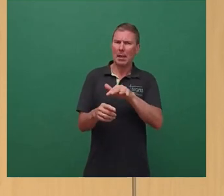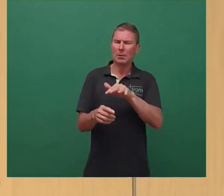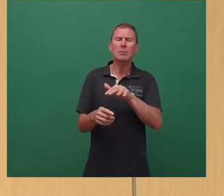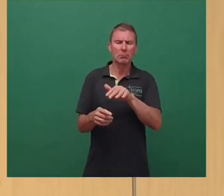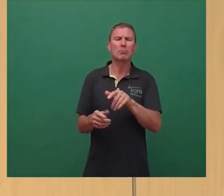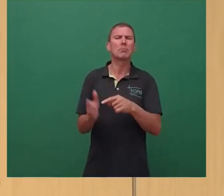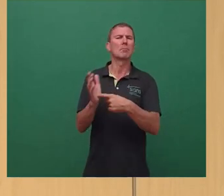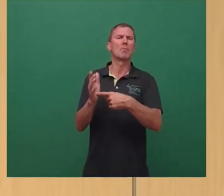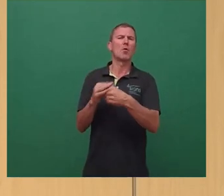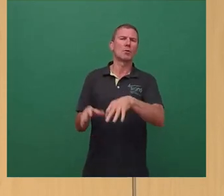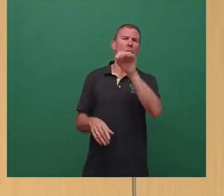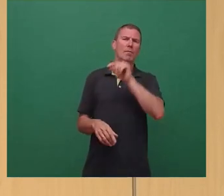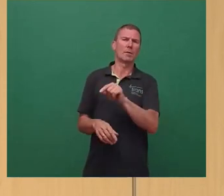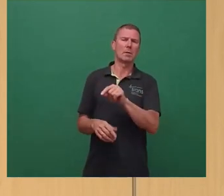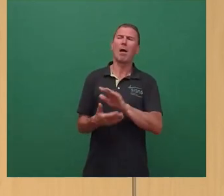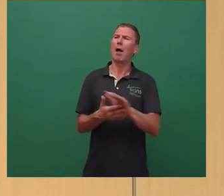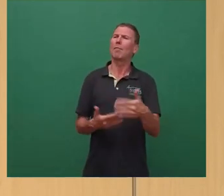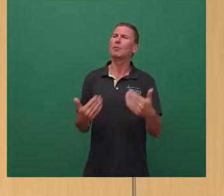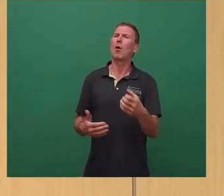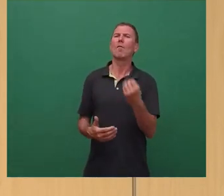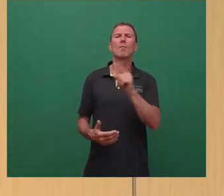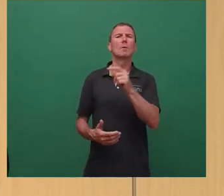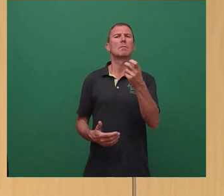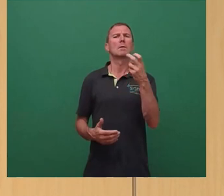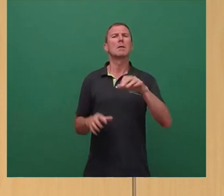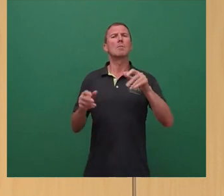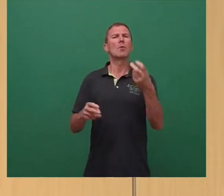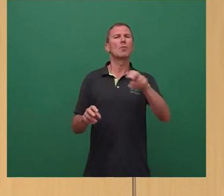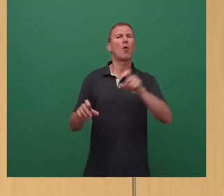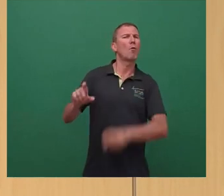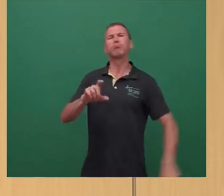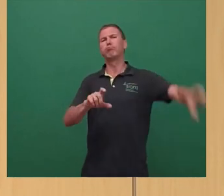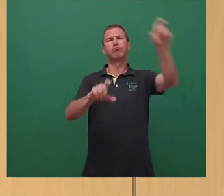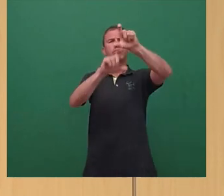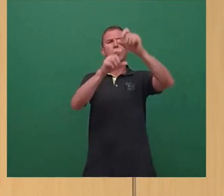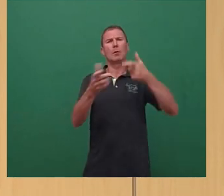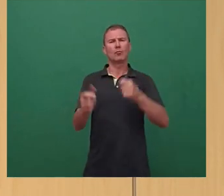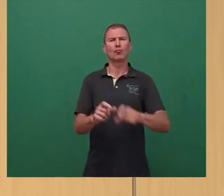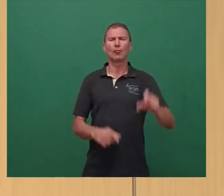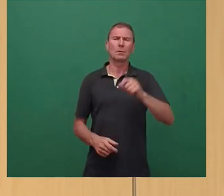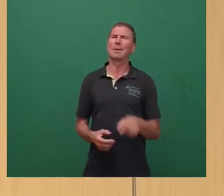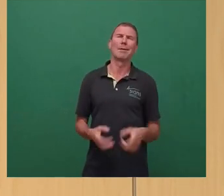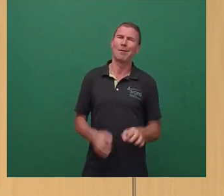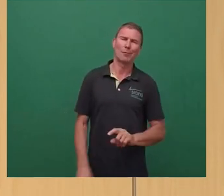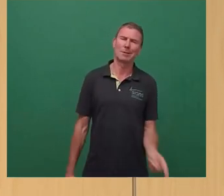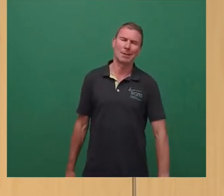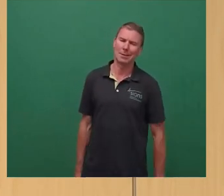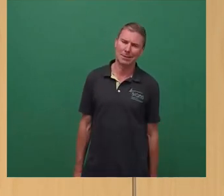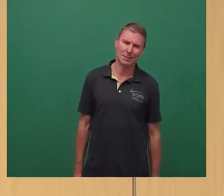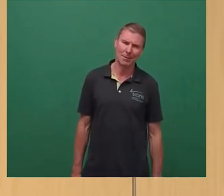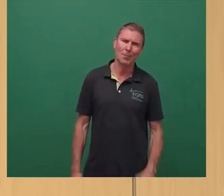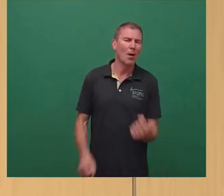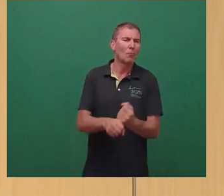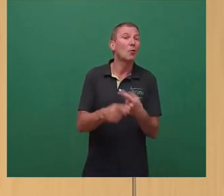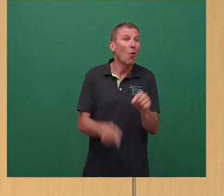Mal eben zusätzlich 15 bis 20 Millionen jährlich aus dem städtischen Haushalt hinzuschießen, wird nicht funktionieren. Oder man müsste an anderer